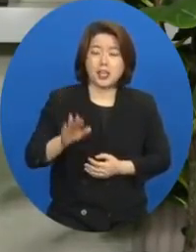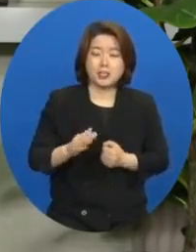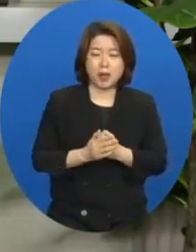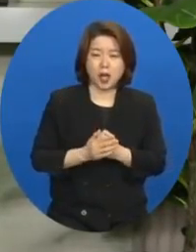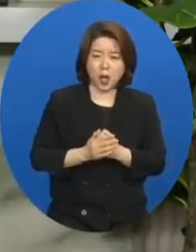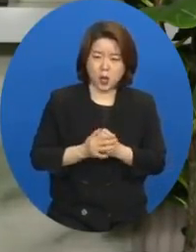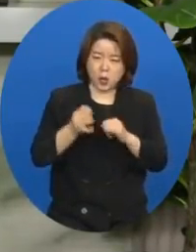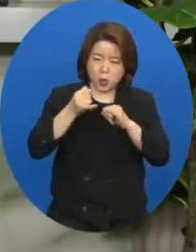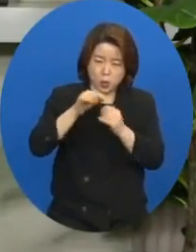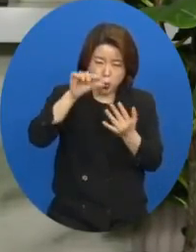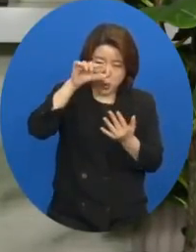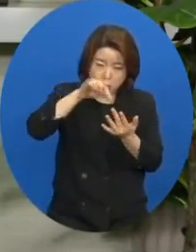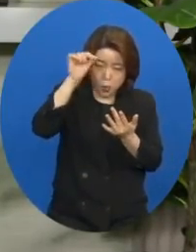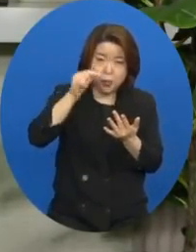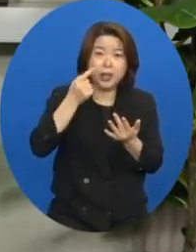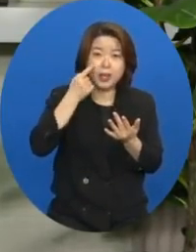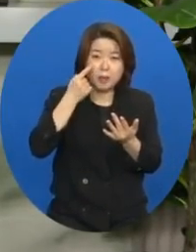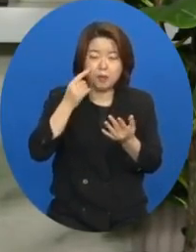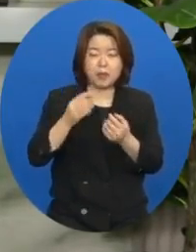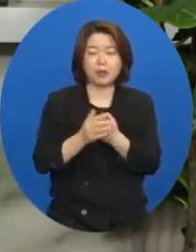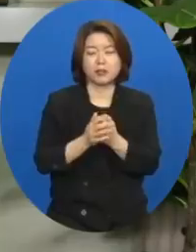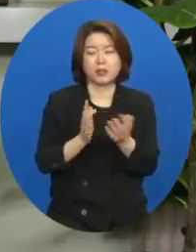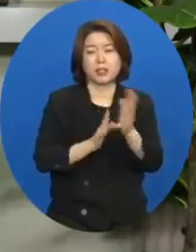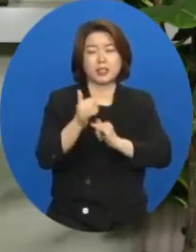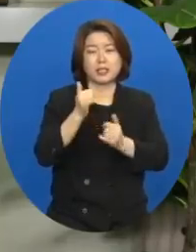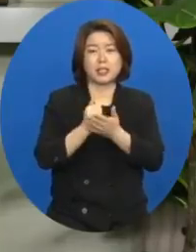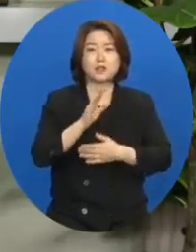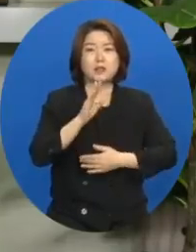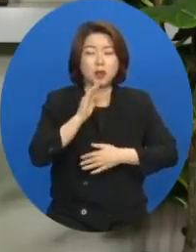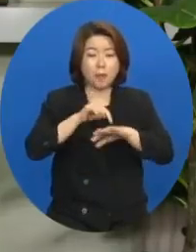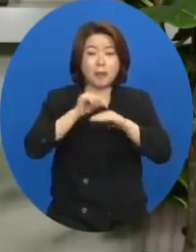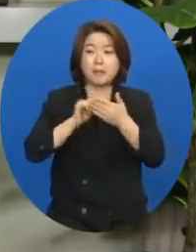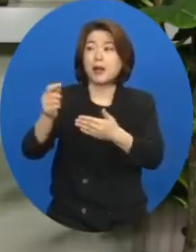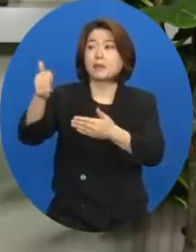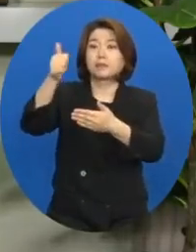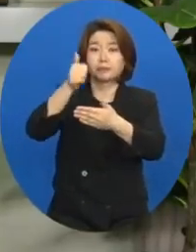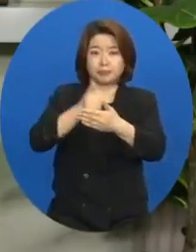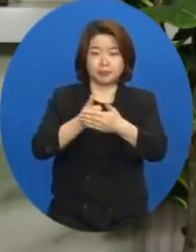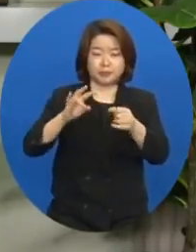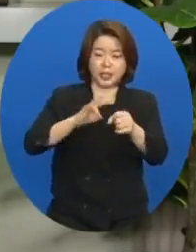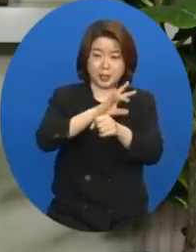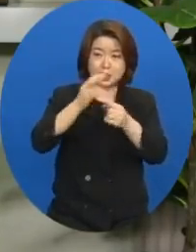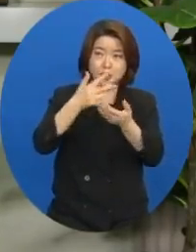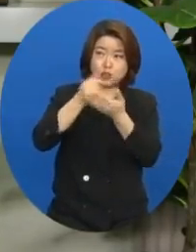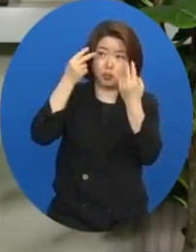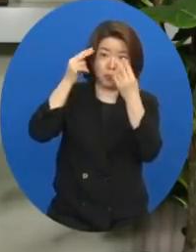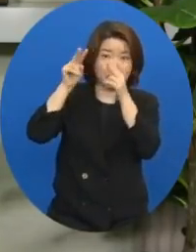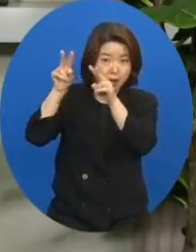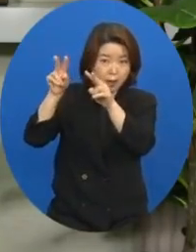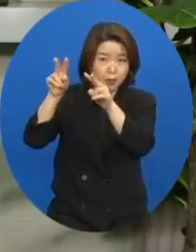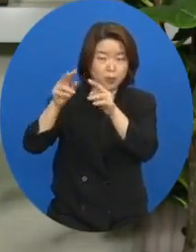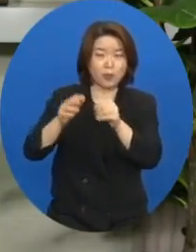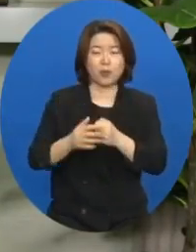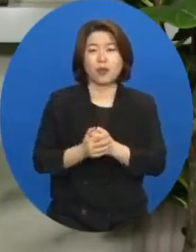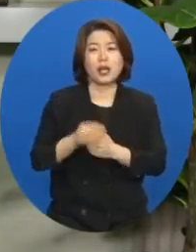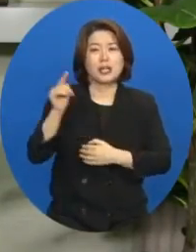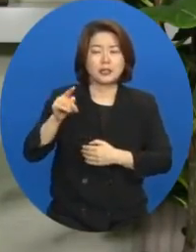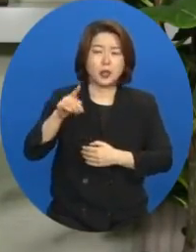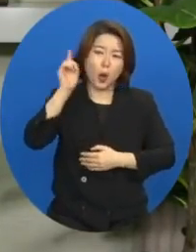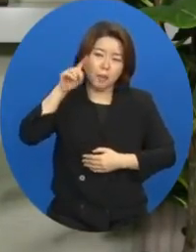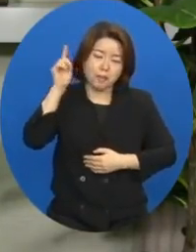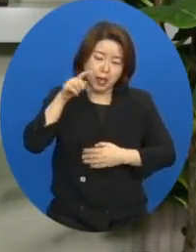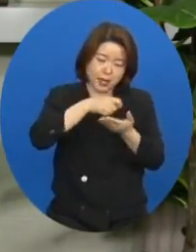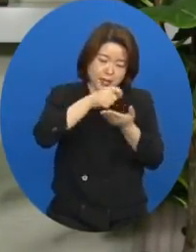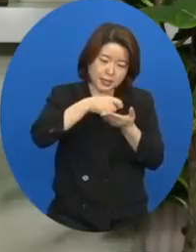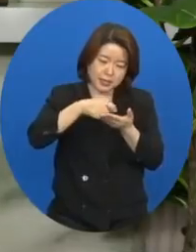찾아보라고 한다면 예수님을 정말 마음에 영접하고 24시간 주님을 바라보면서 그걸 매일